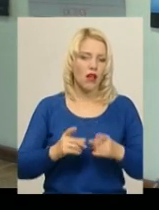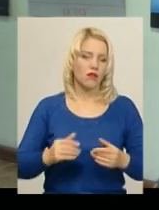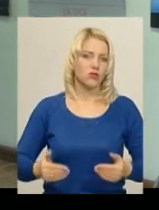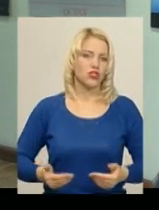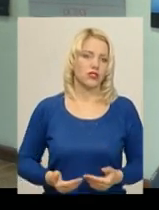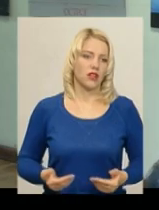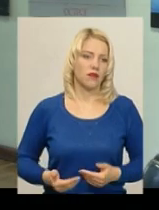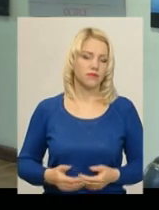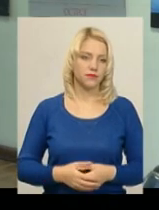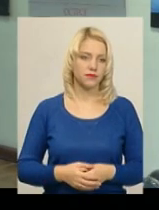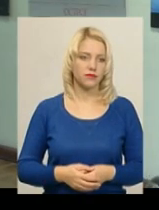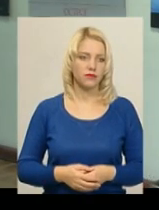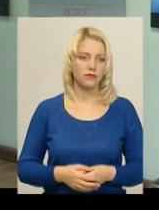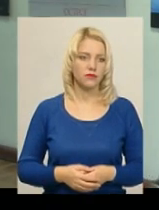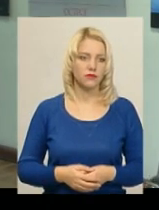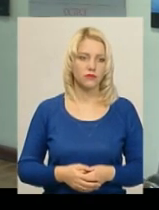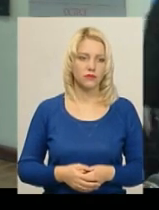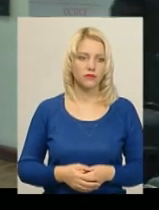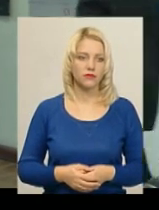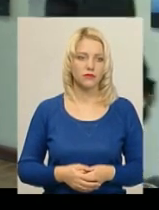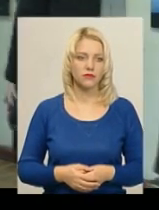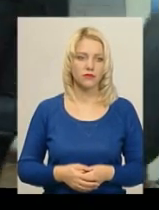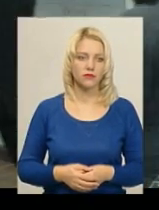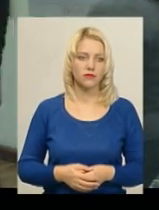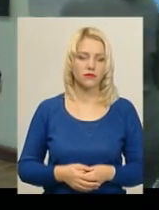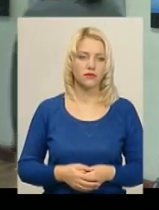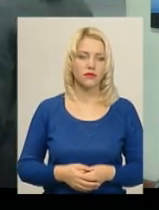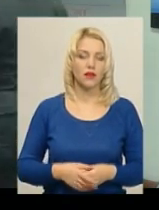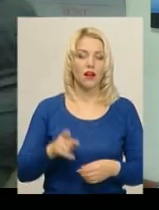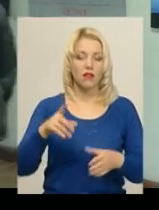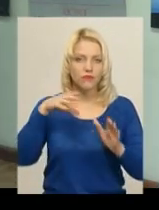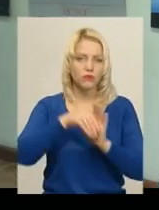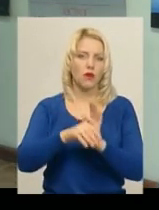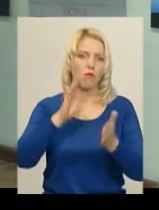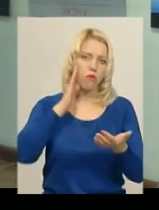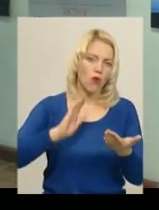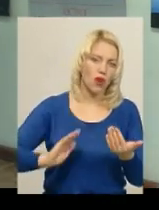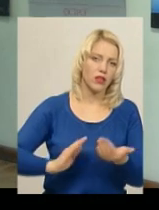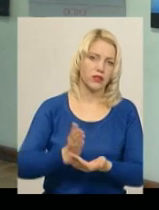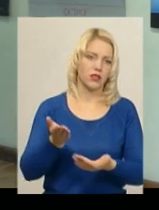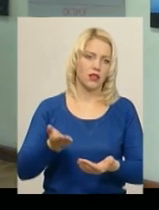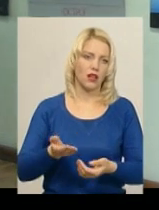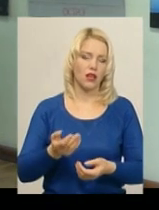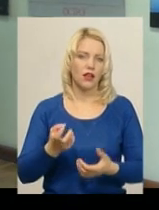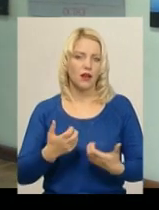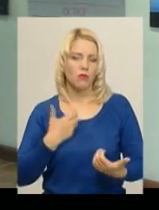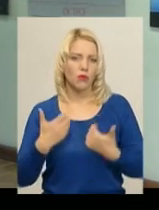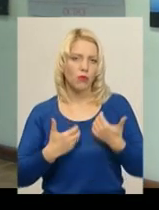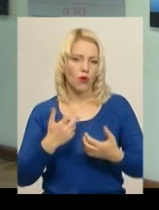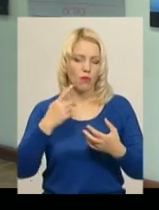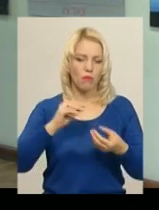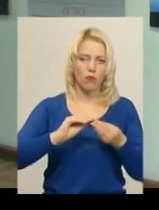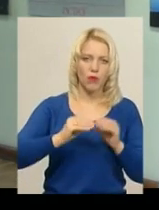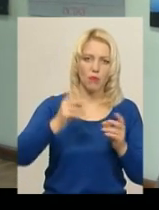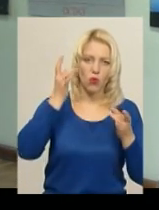відчуваємо. Є політика, є проблеми культури,